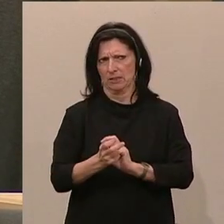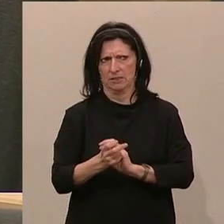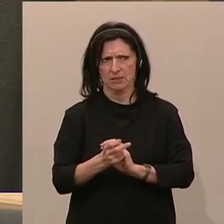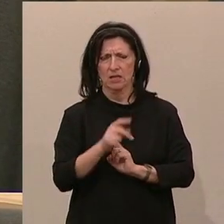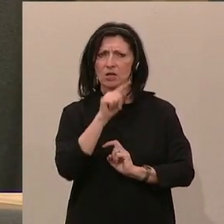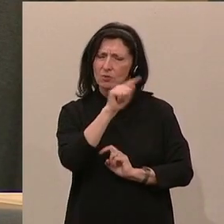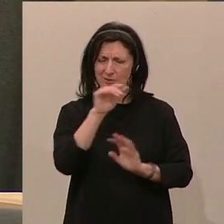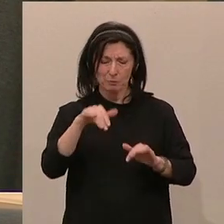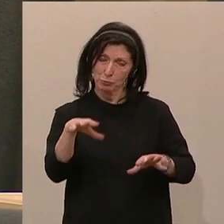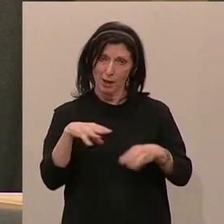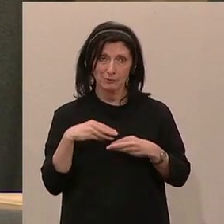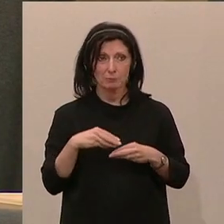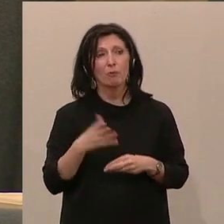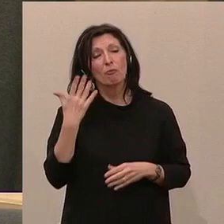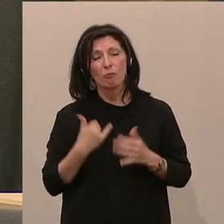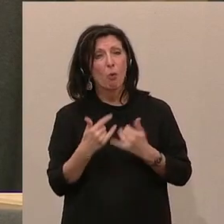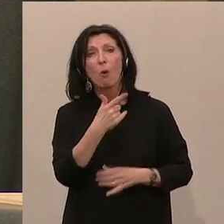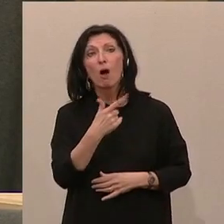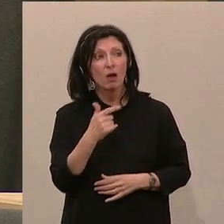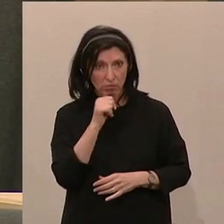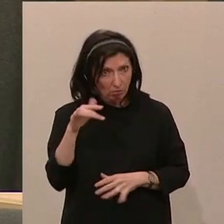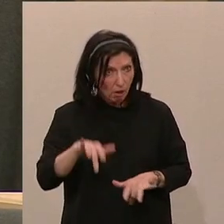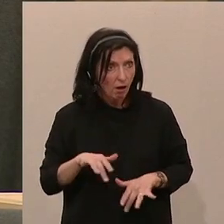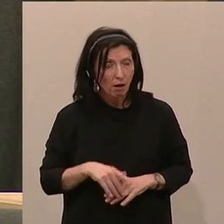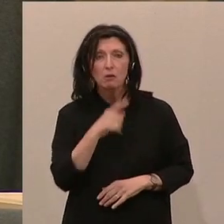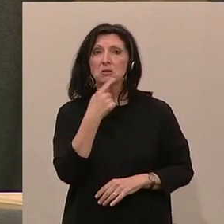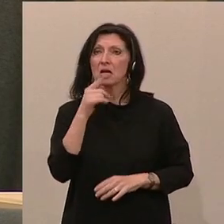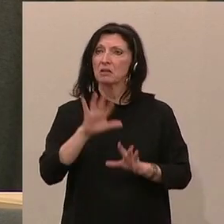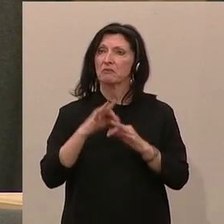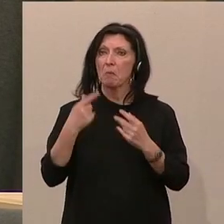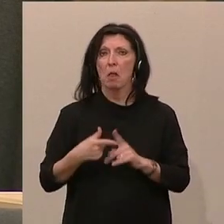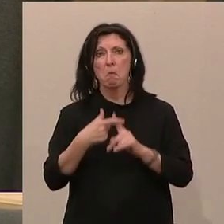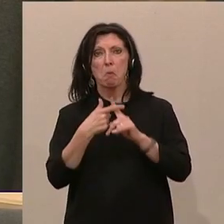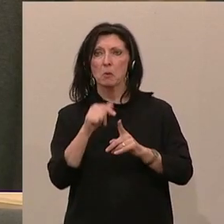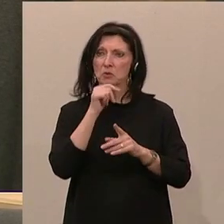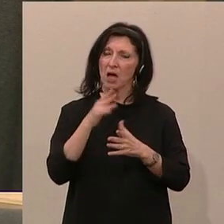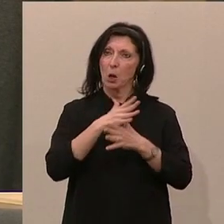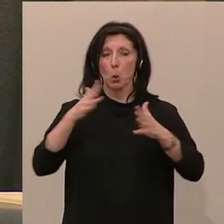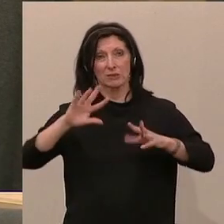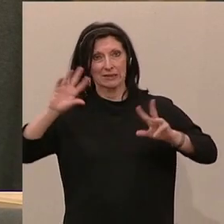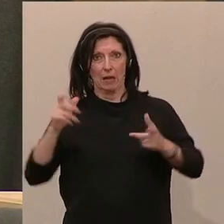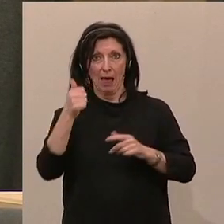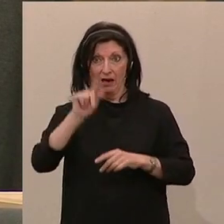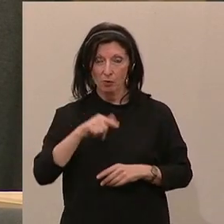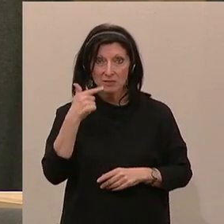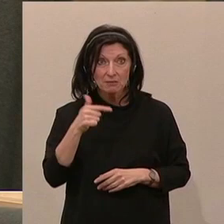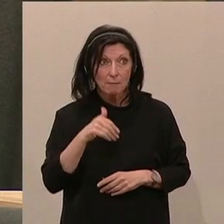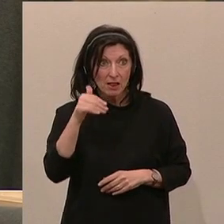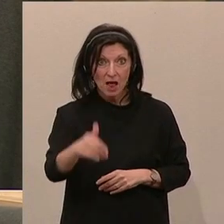müssen Sie sich gefallen lassen, wo waren Sie im letzten Jahr, wenn Sie behaupten, der Familienbonus wäre kein großes Vorhaben, 1,2 Milliarden